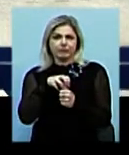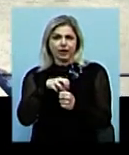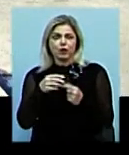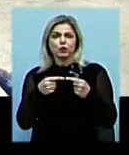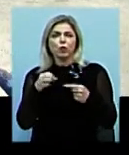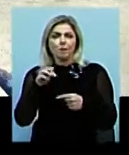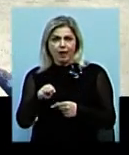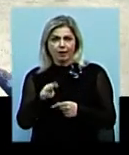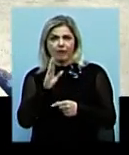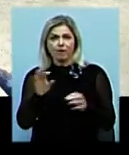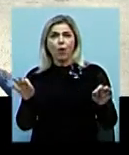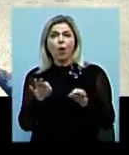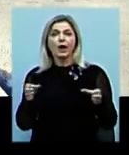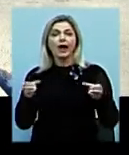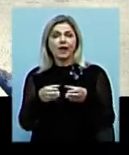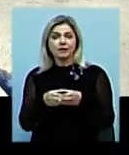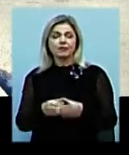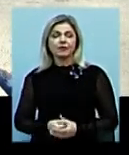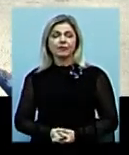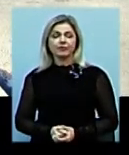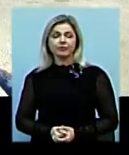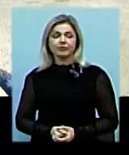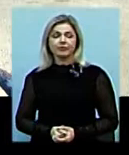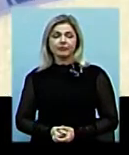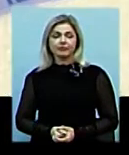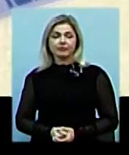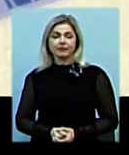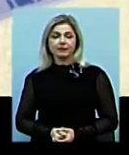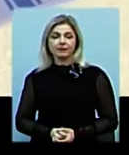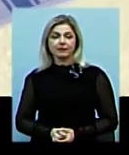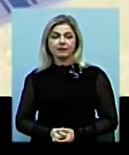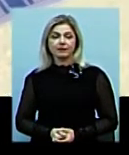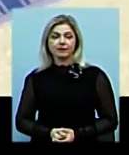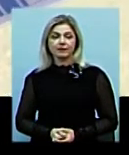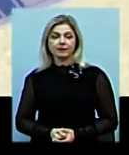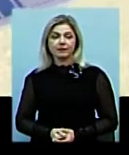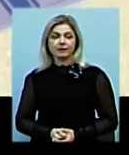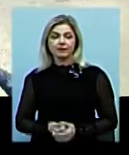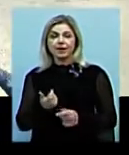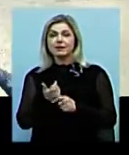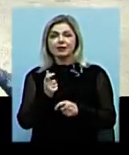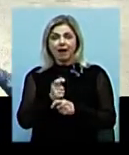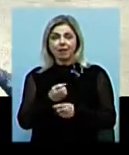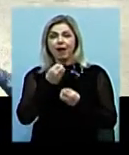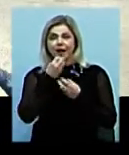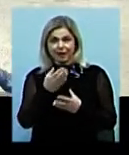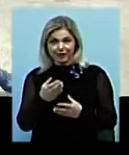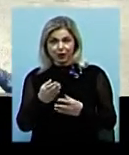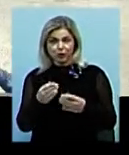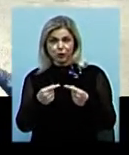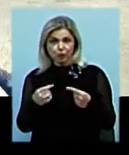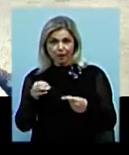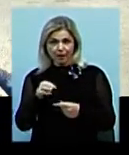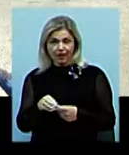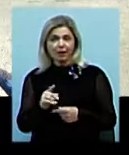оркестрі духовому, і найгарний інструмент. Грає